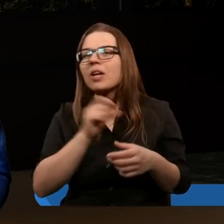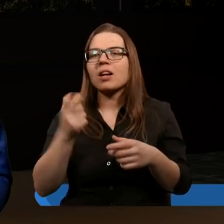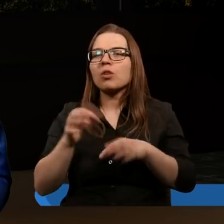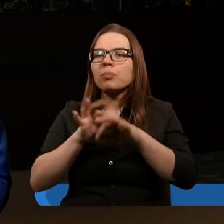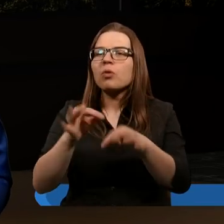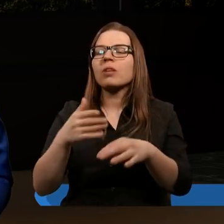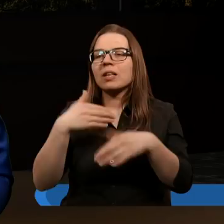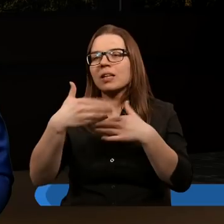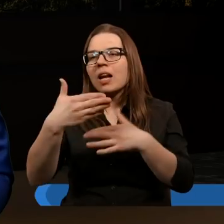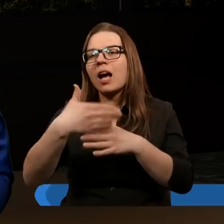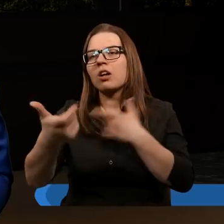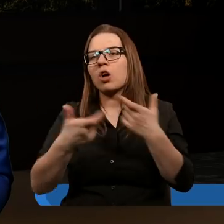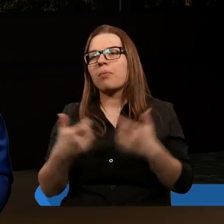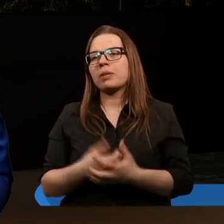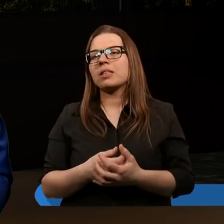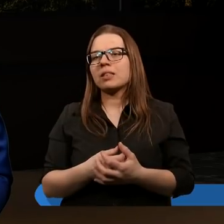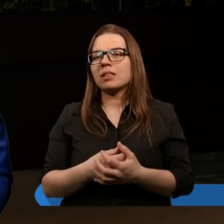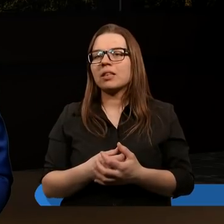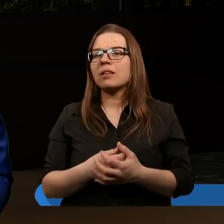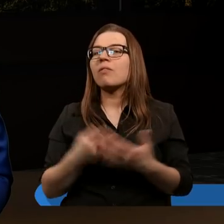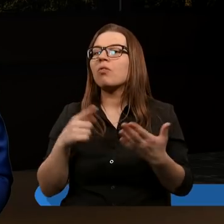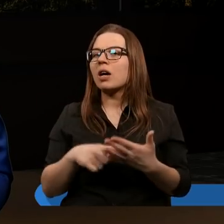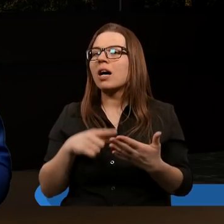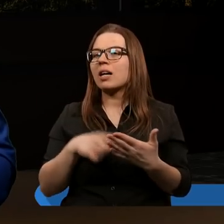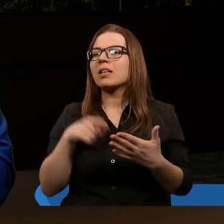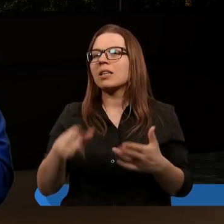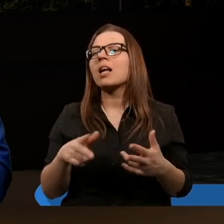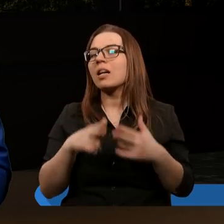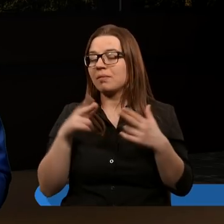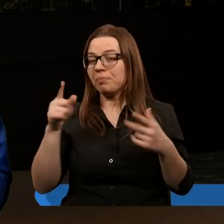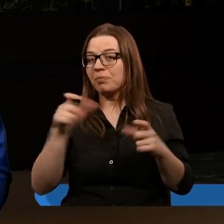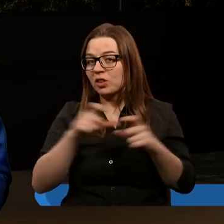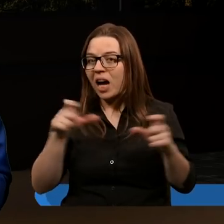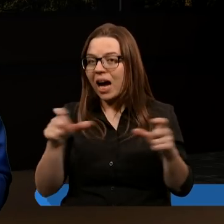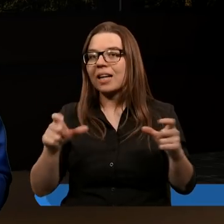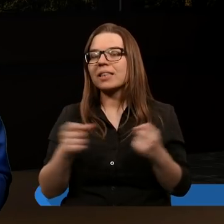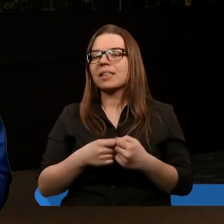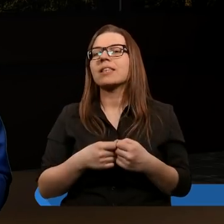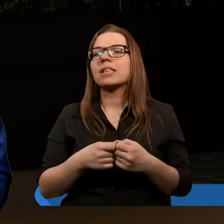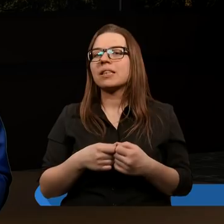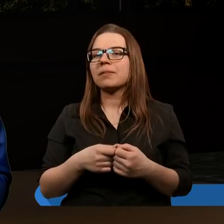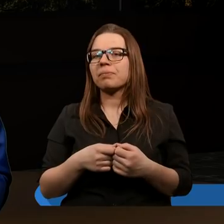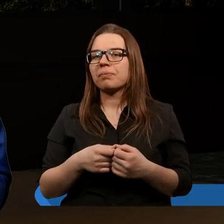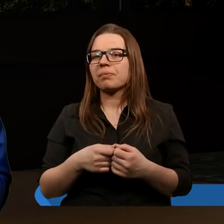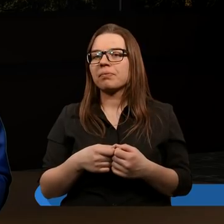do Konstantyna i właśnie ten okres dokładnie tu jest przestawiony